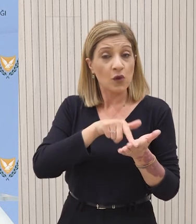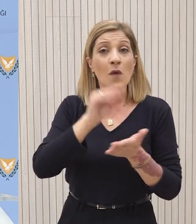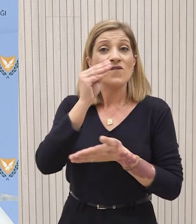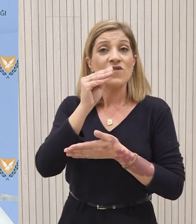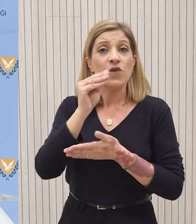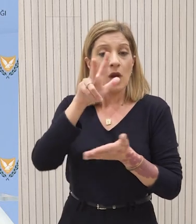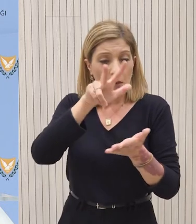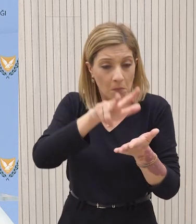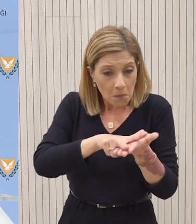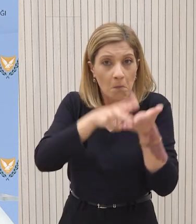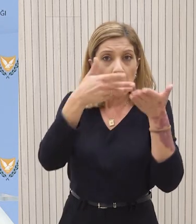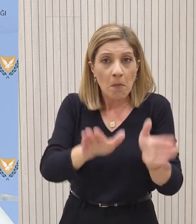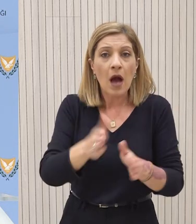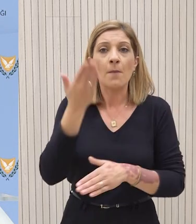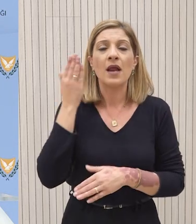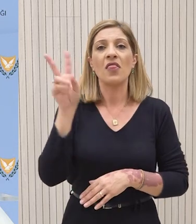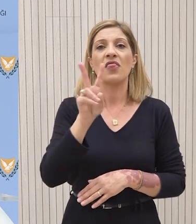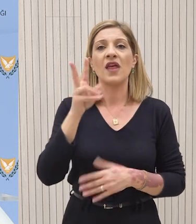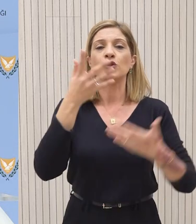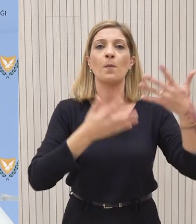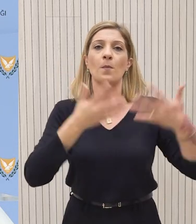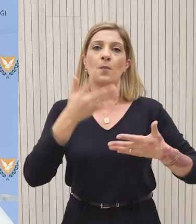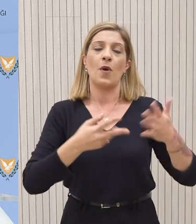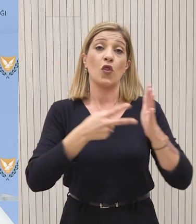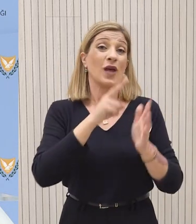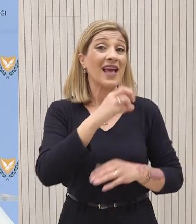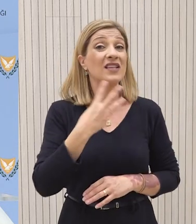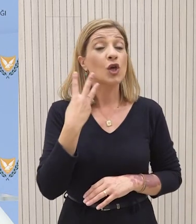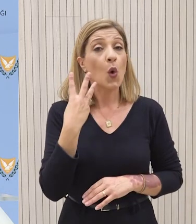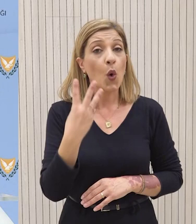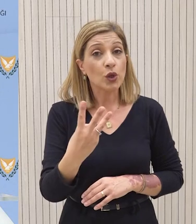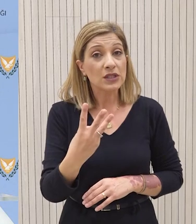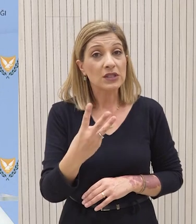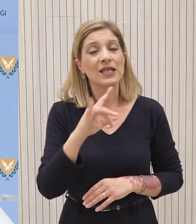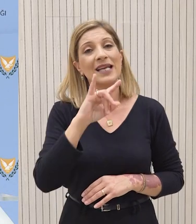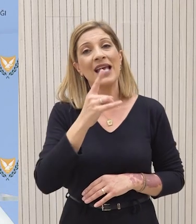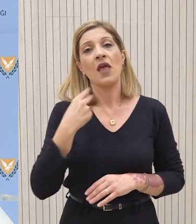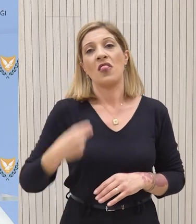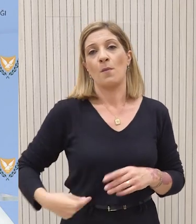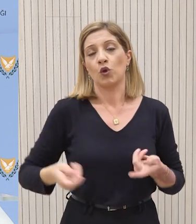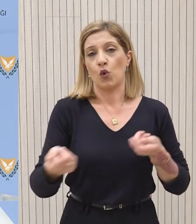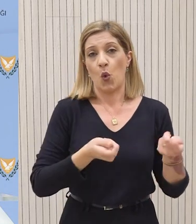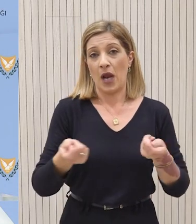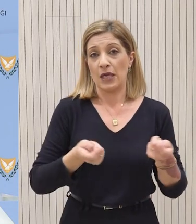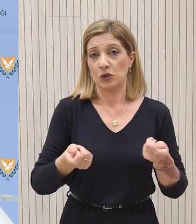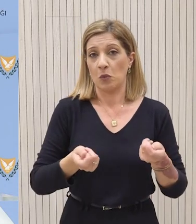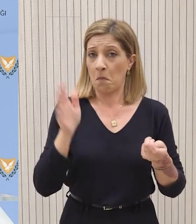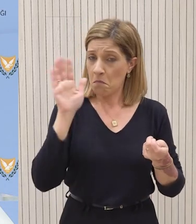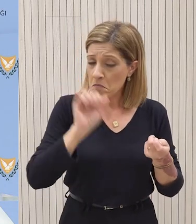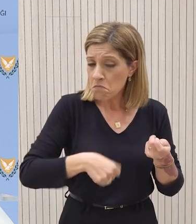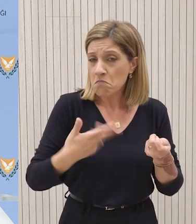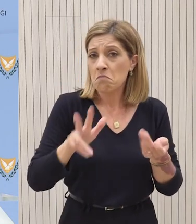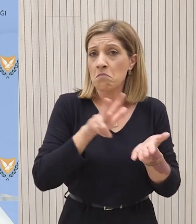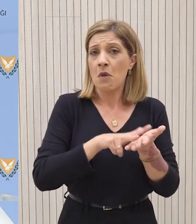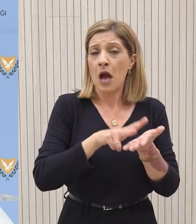Συναγερμός έχει εγκρίνει στον προϋπολογισμό το 2023, είτε του κράτους, είτε των δημόσιων οργανισμών. Οι